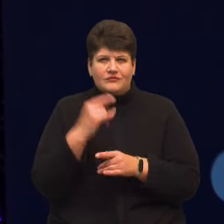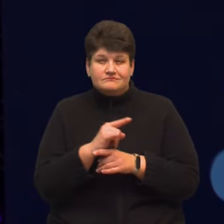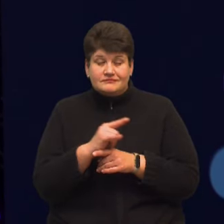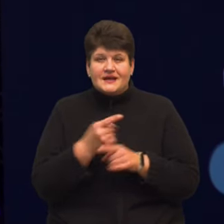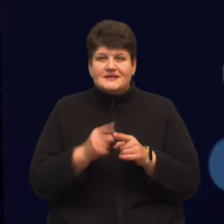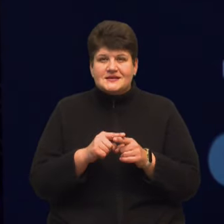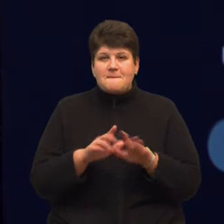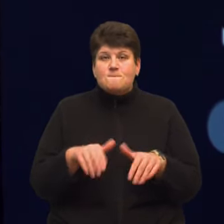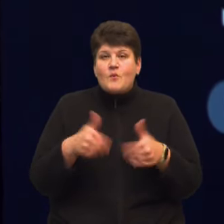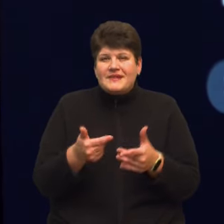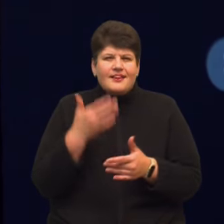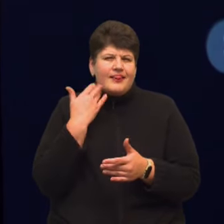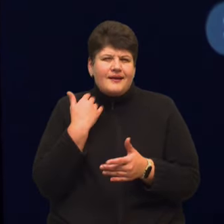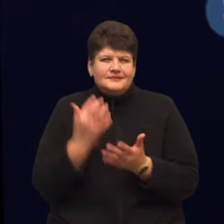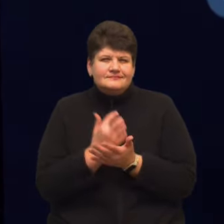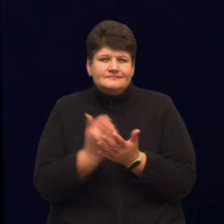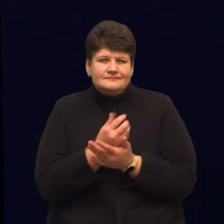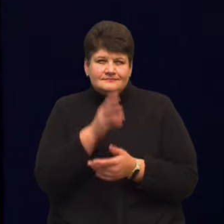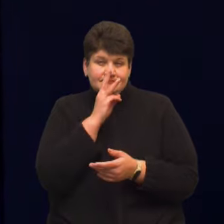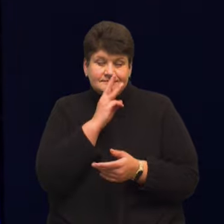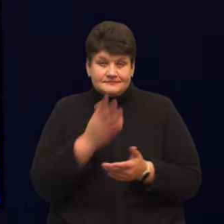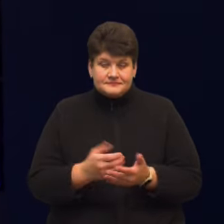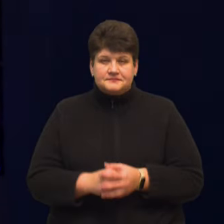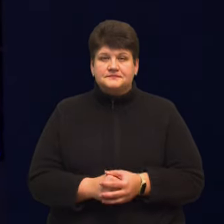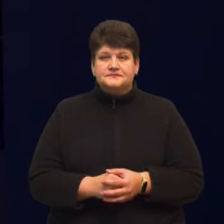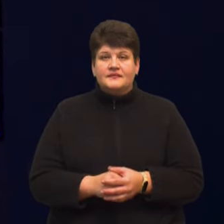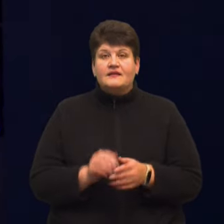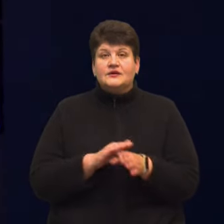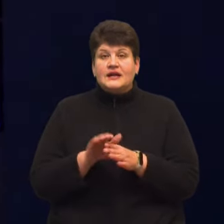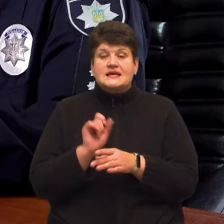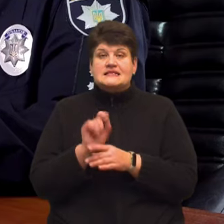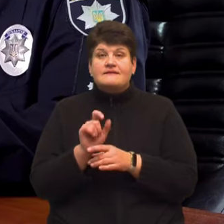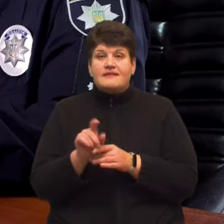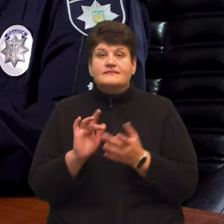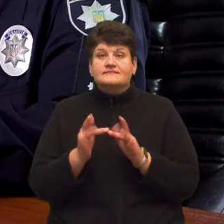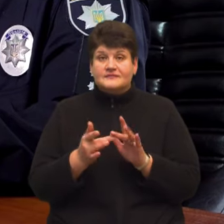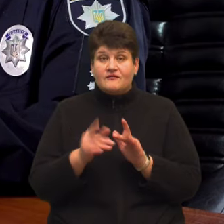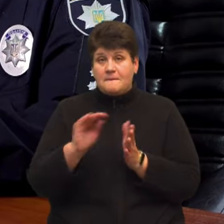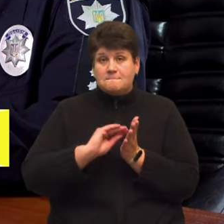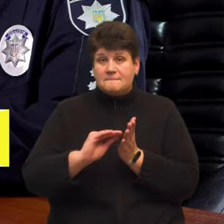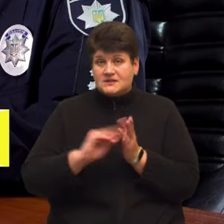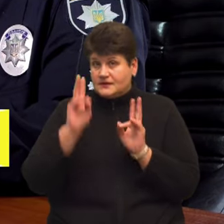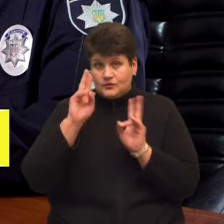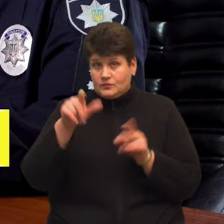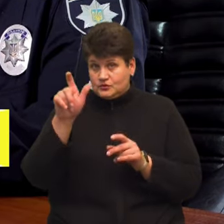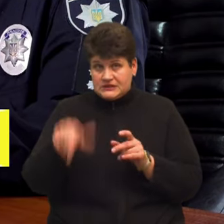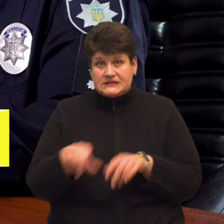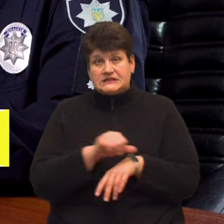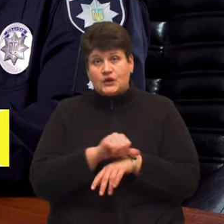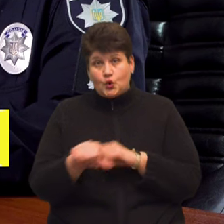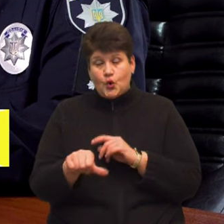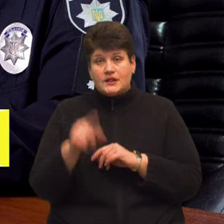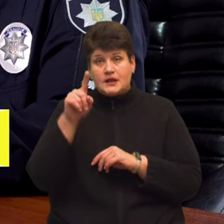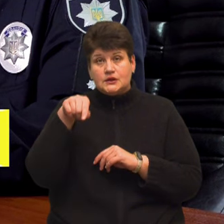легкого заробітку за виконання завдань у соцмережах. До вас пише невідома вам особа з закордонного номеру,